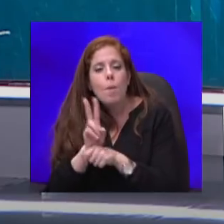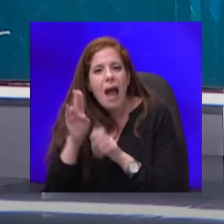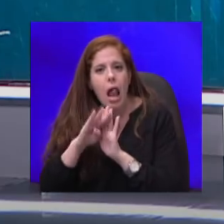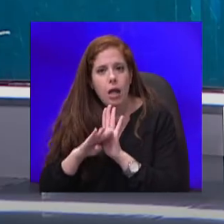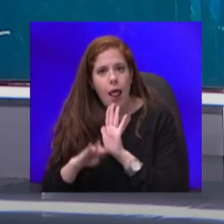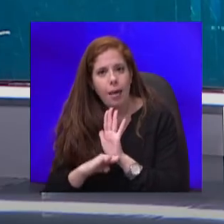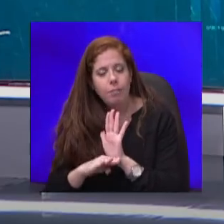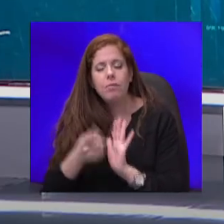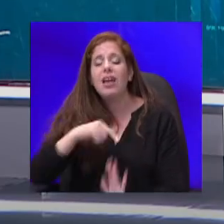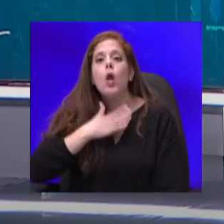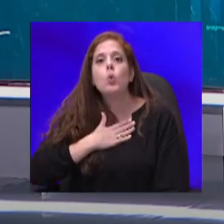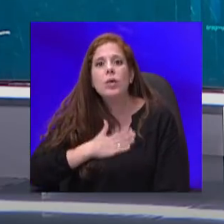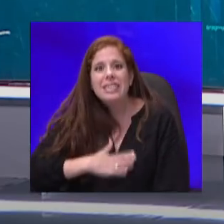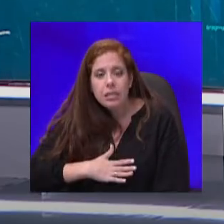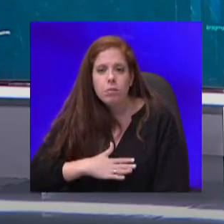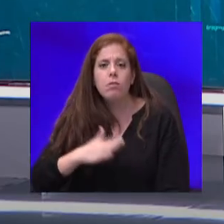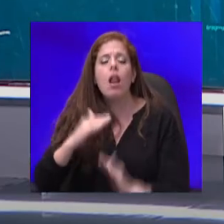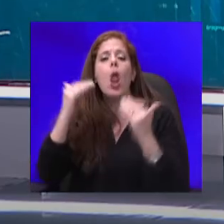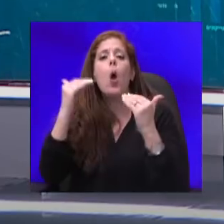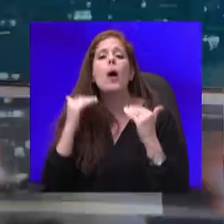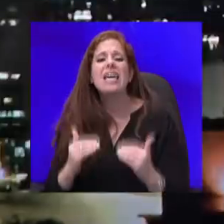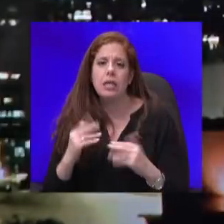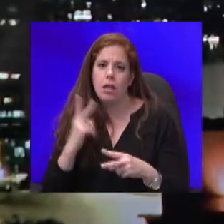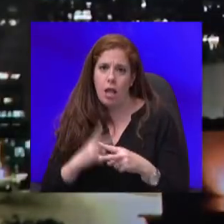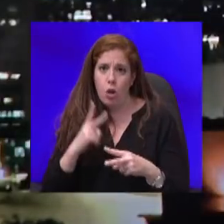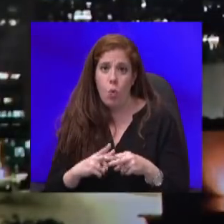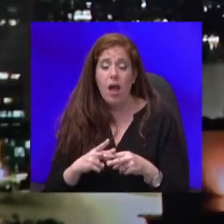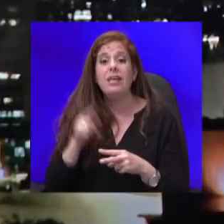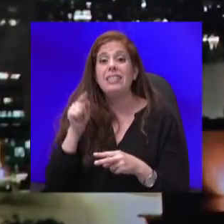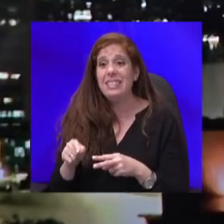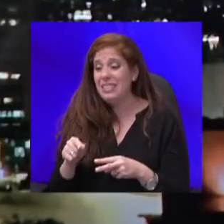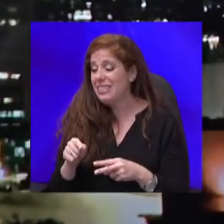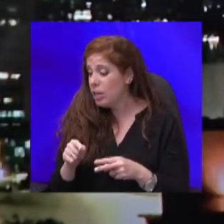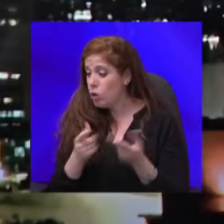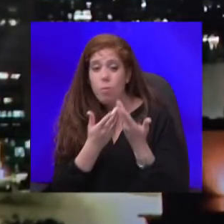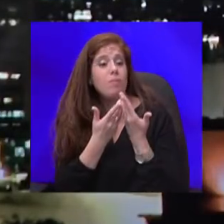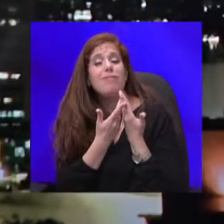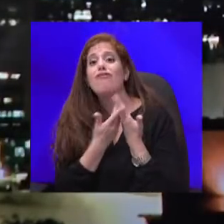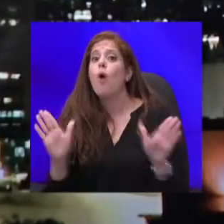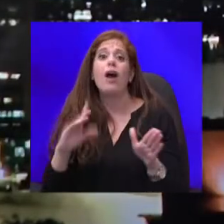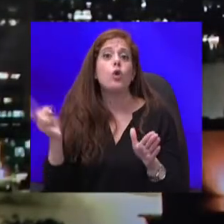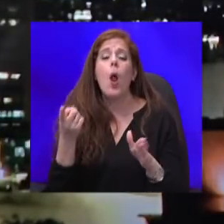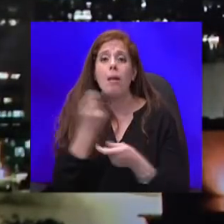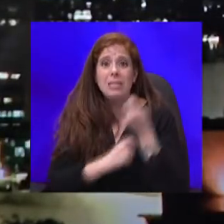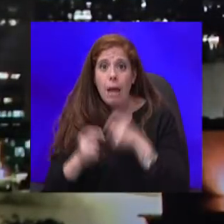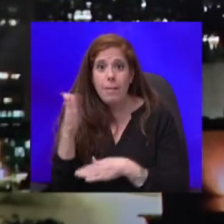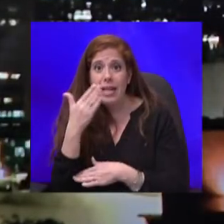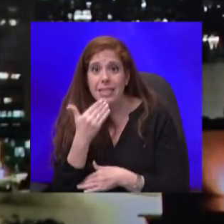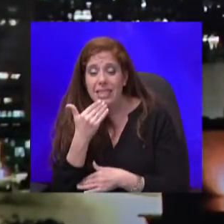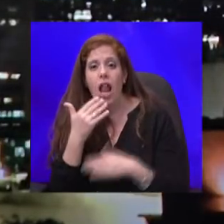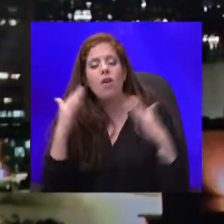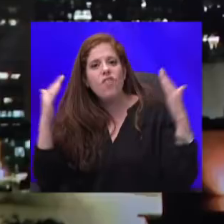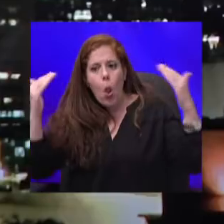להוריד את התחלואה, זה שתפתח, צריכים לפתוח את כל המסחר במדינת ישראל, ואז נוריד את העומס בכלל מהמסחר,